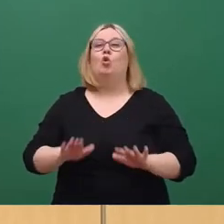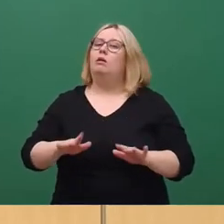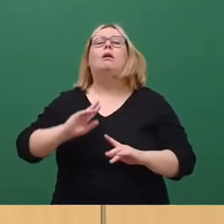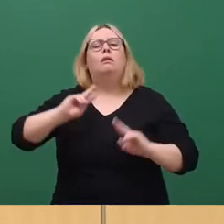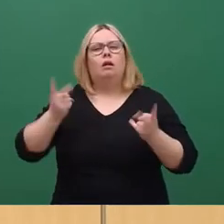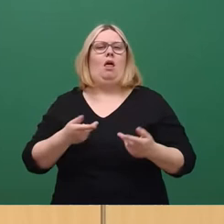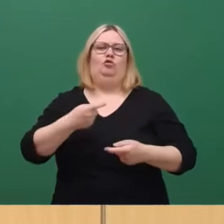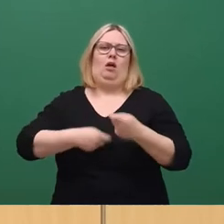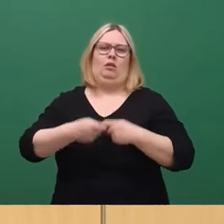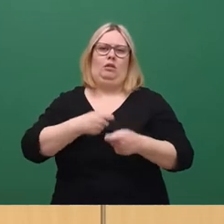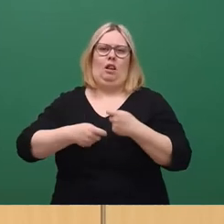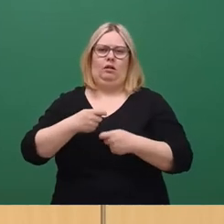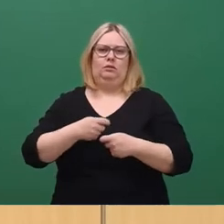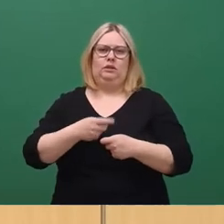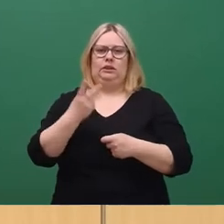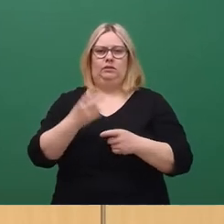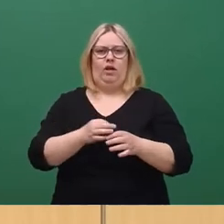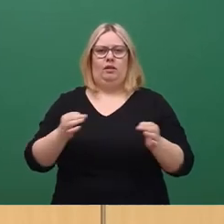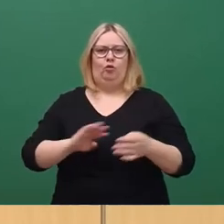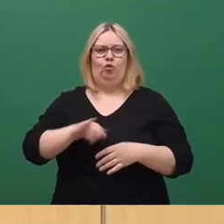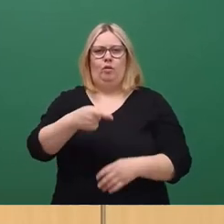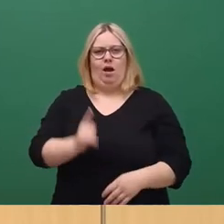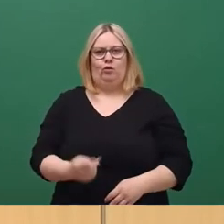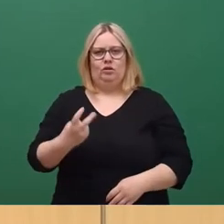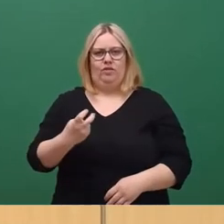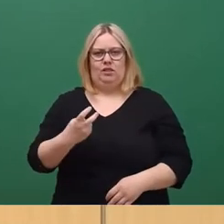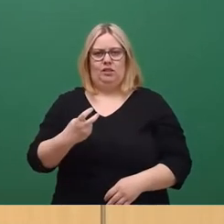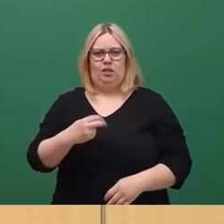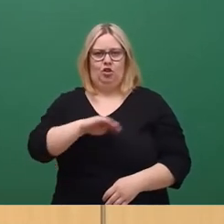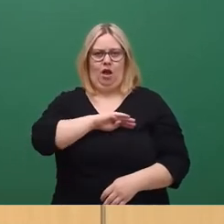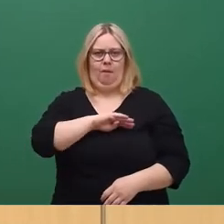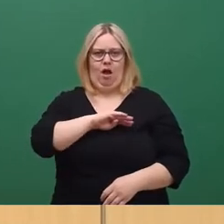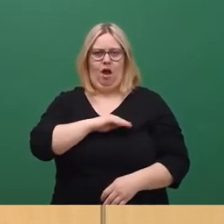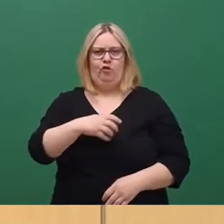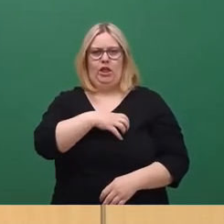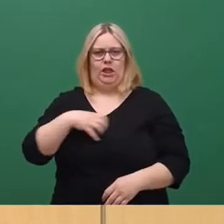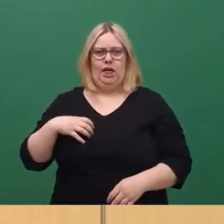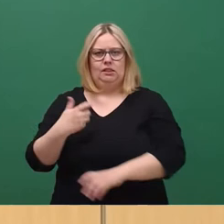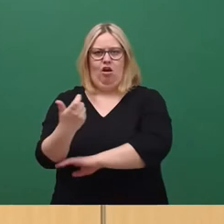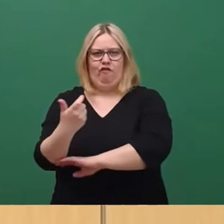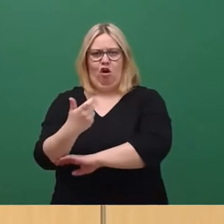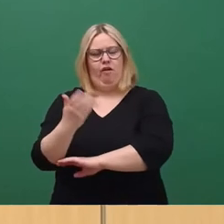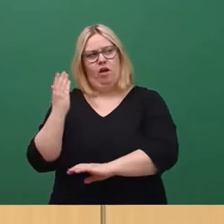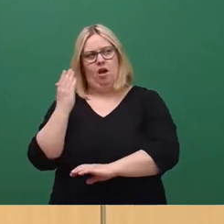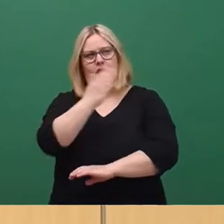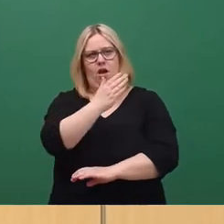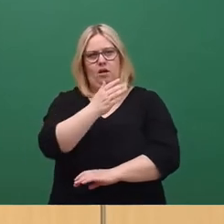Seit zwei Tagen sind nunmehr über 120 Kameradinnen und Kameraden der Dresdner Feuerwehr in Aalweiler